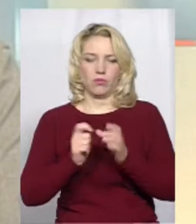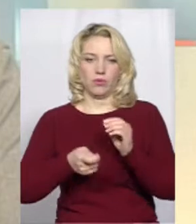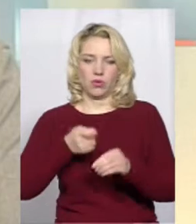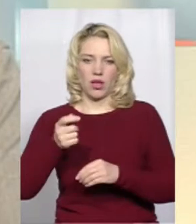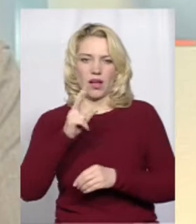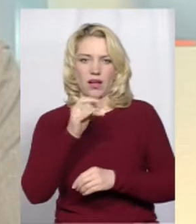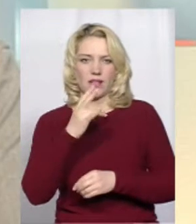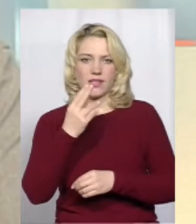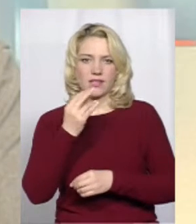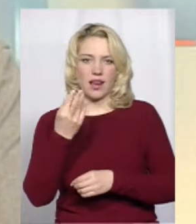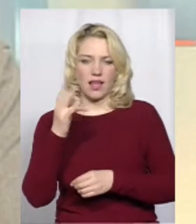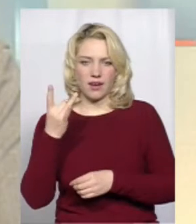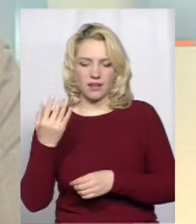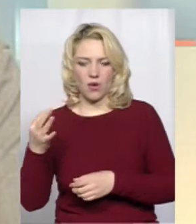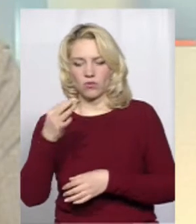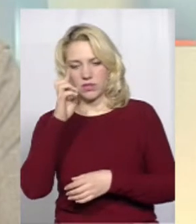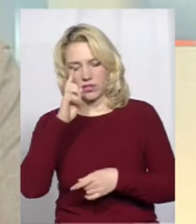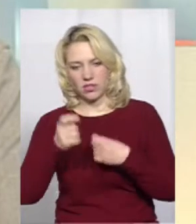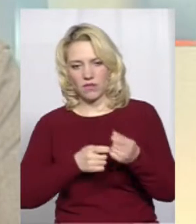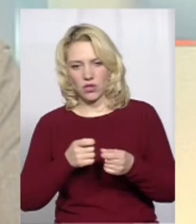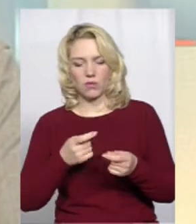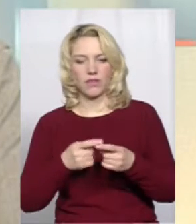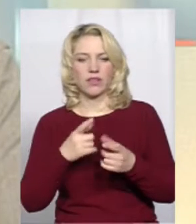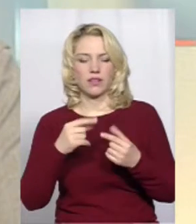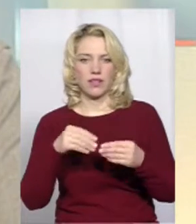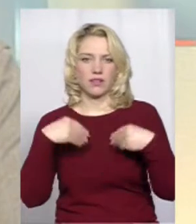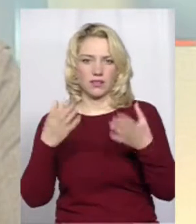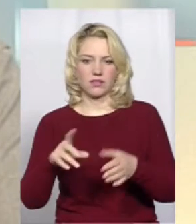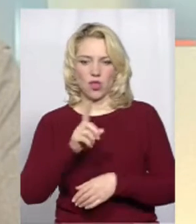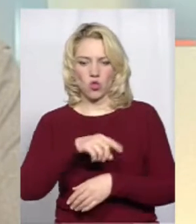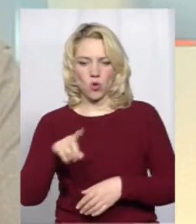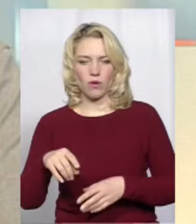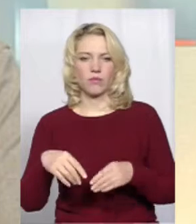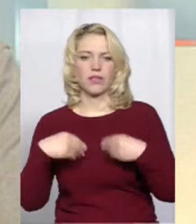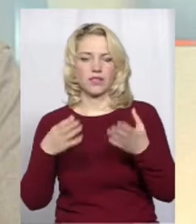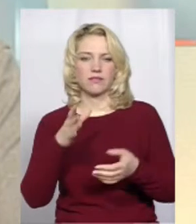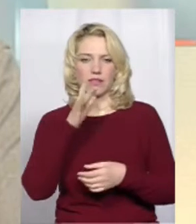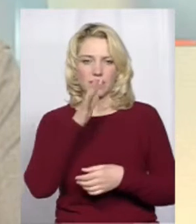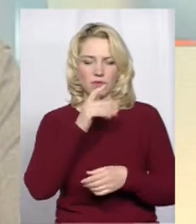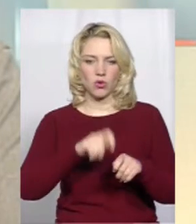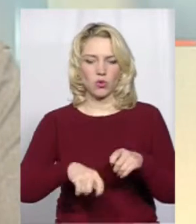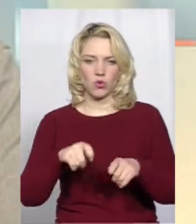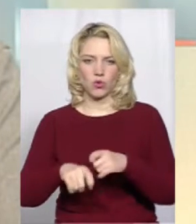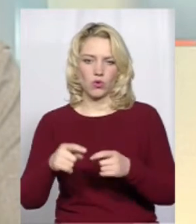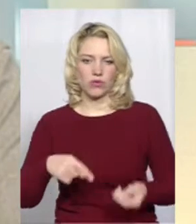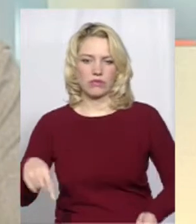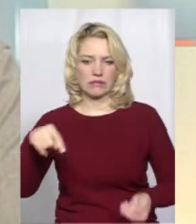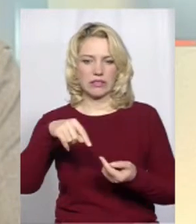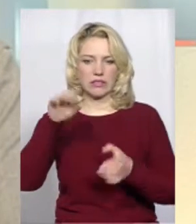адміністрації, де присвоюється номер, виставляється термін контролю, і згідно закону, впродовж